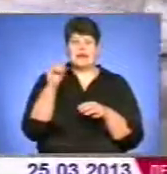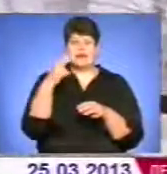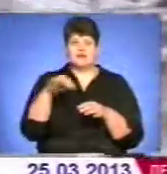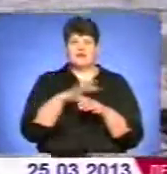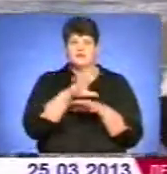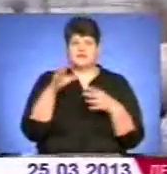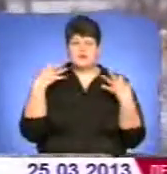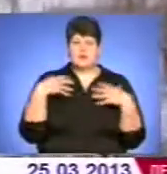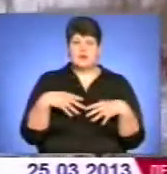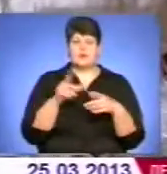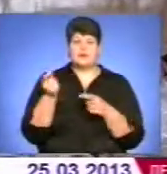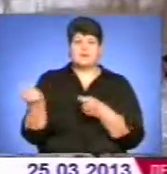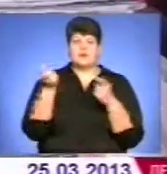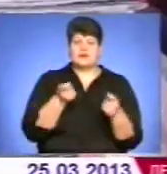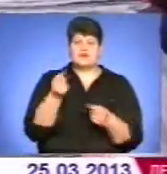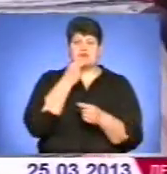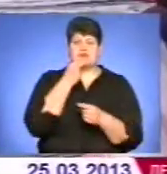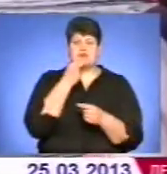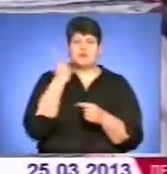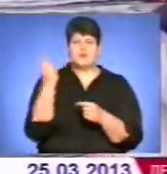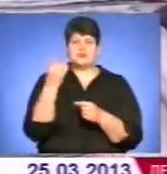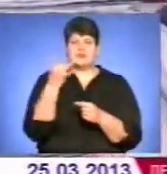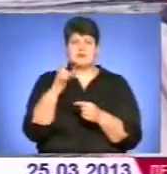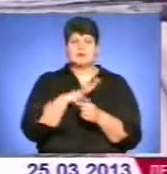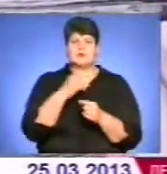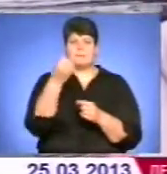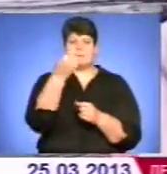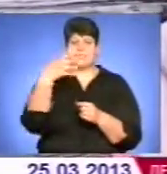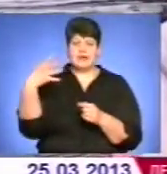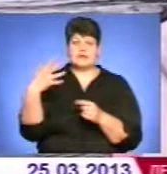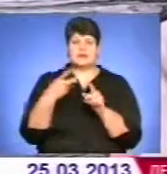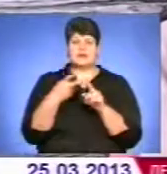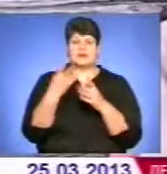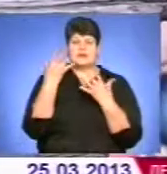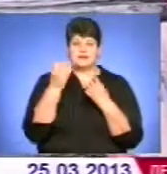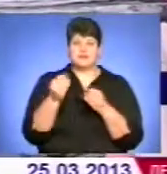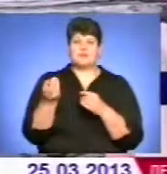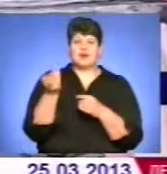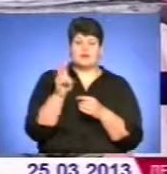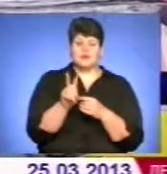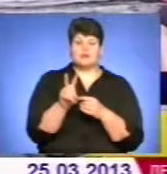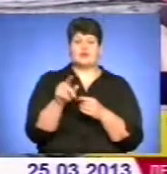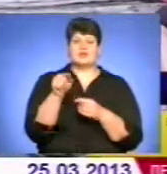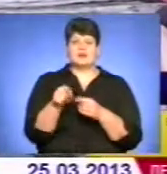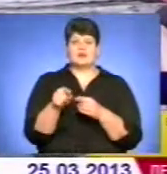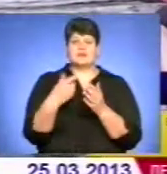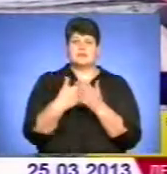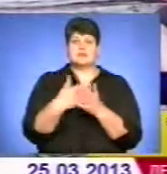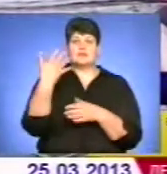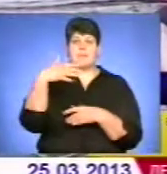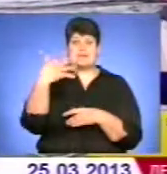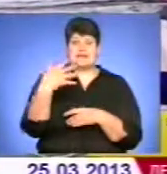волонтери привозять лелекам їжу. Перший раз їх було близько 15, на другий день ми приходимо в сланку, їх біля 50.